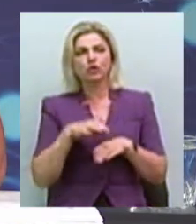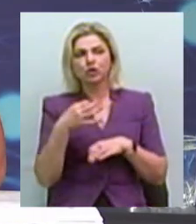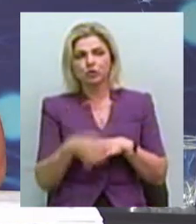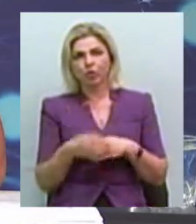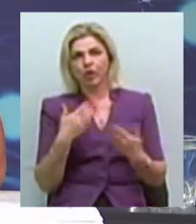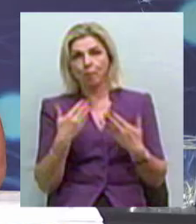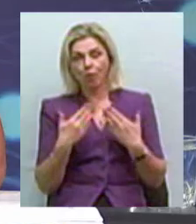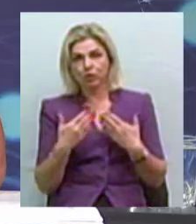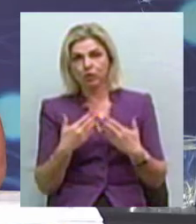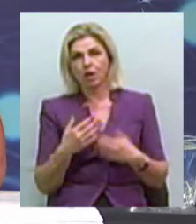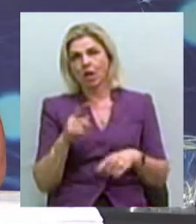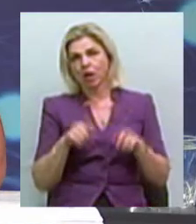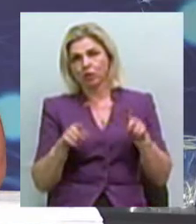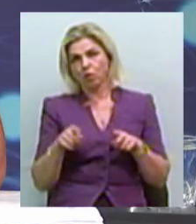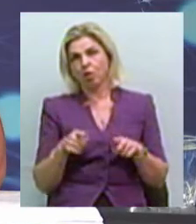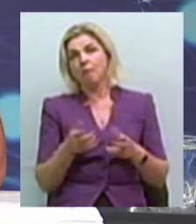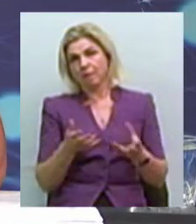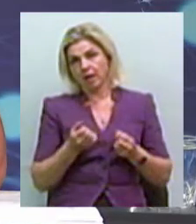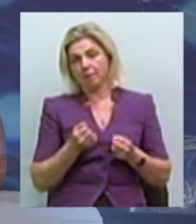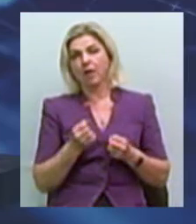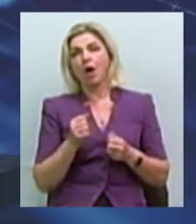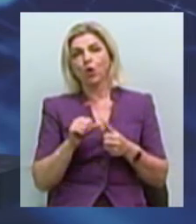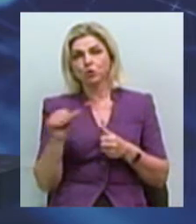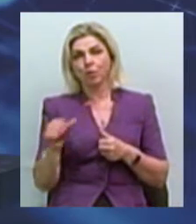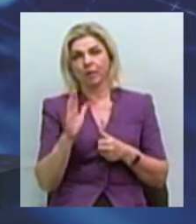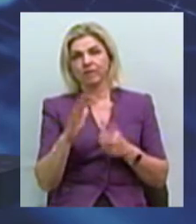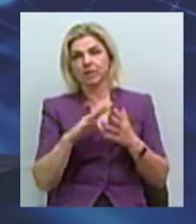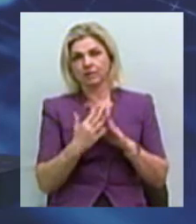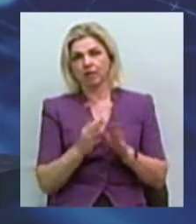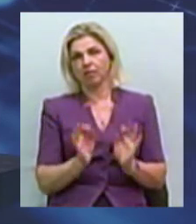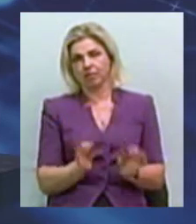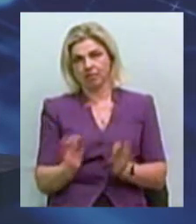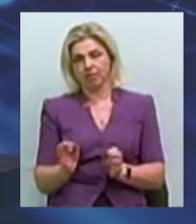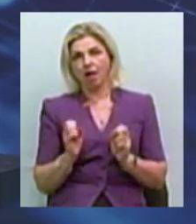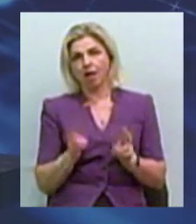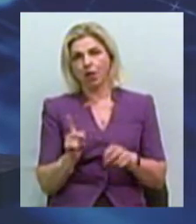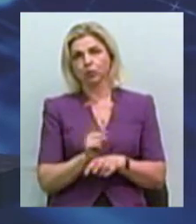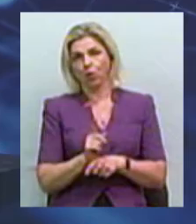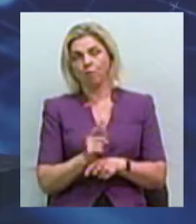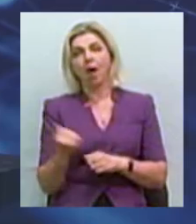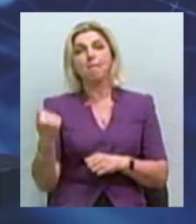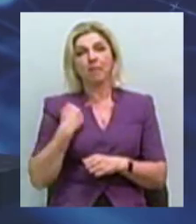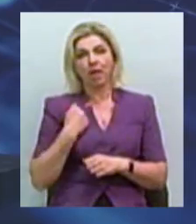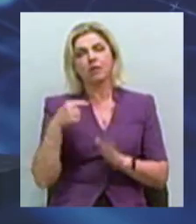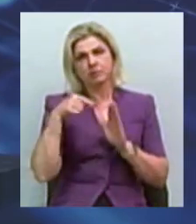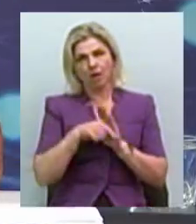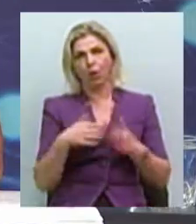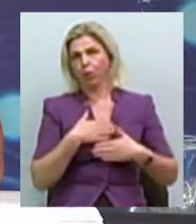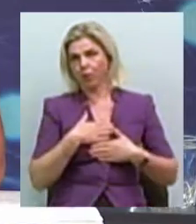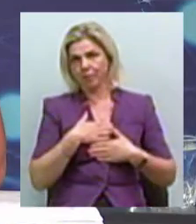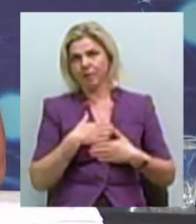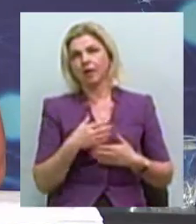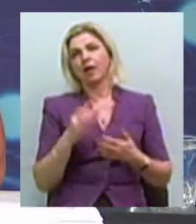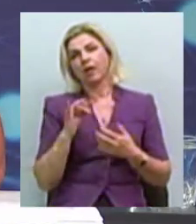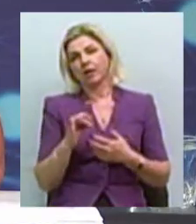жорсткого поводження, інколи сприймається, на жаль, особливо в сільській місцевості, як таке, як норма. Тобто, б'є, значить, любить, наприклад, або, ну, я кажу, що